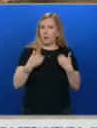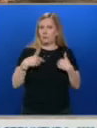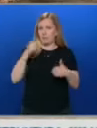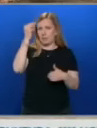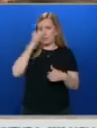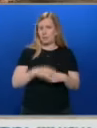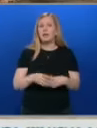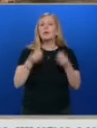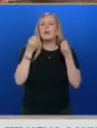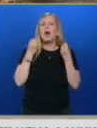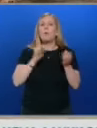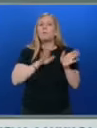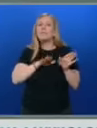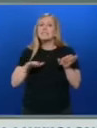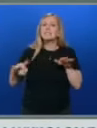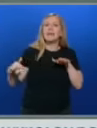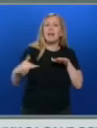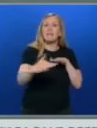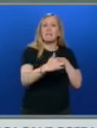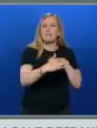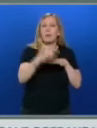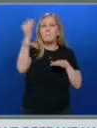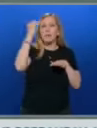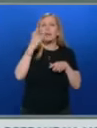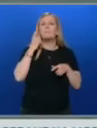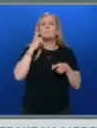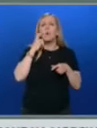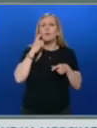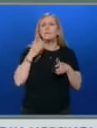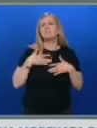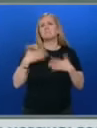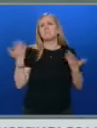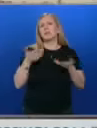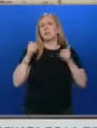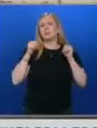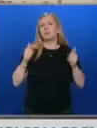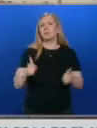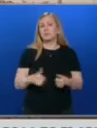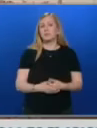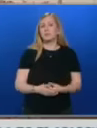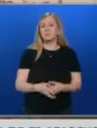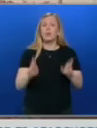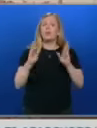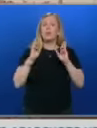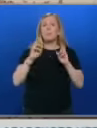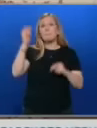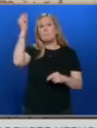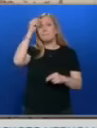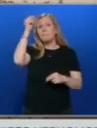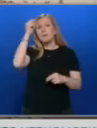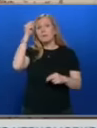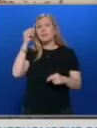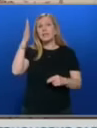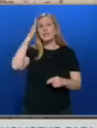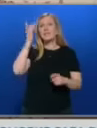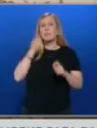от най-красивите заливи у нас, Болата, вече се радва на първите наши и чуждестранни туристи. Надявам, че Българската страна